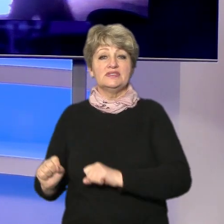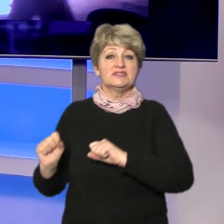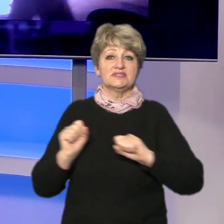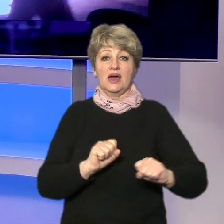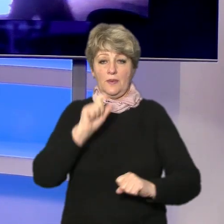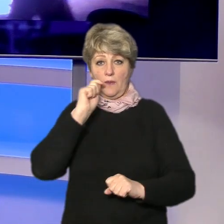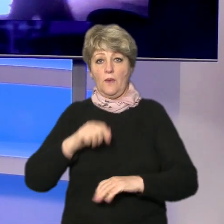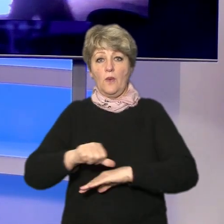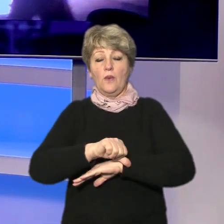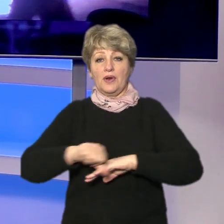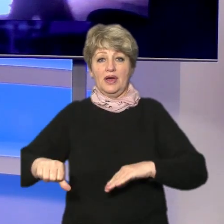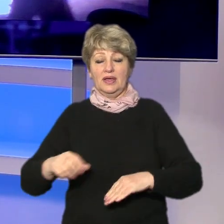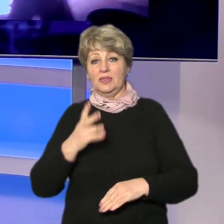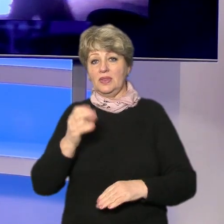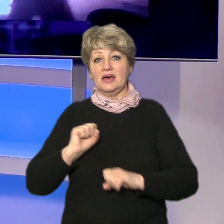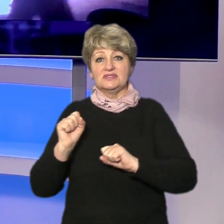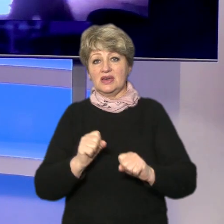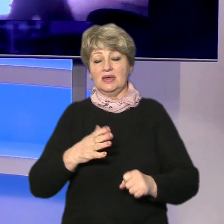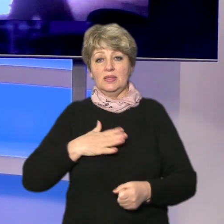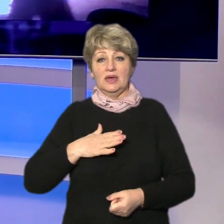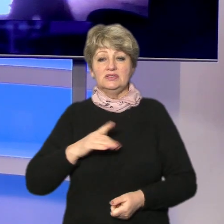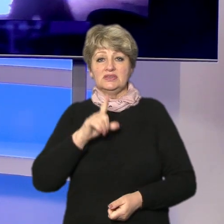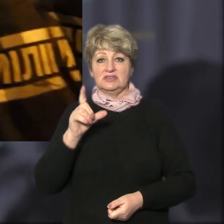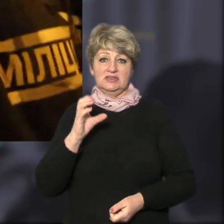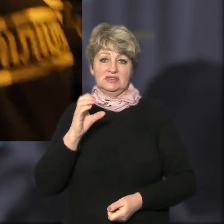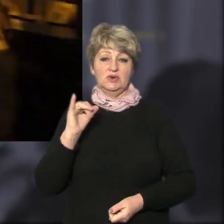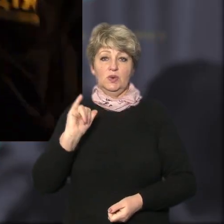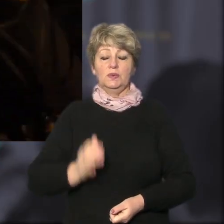ЗСУ своїй історії вони розказали нашій Марії Гаврилян